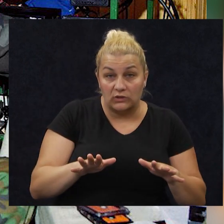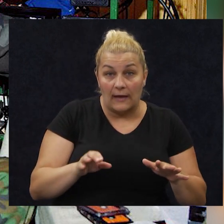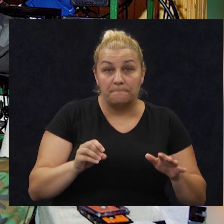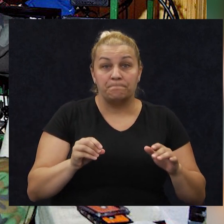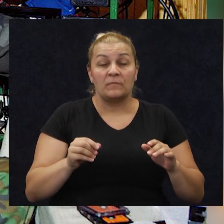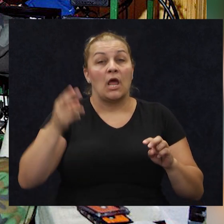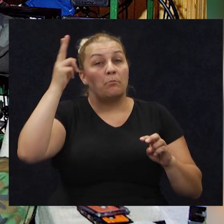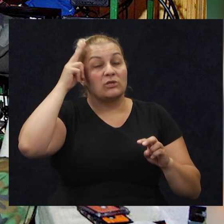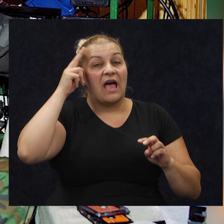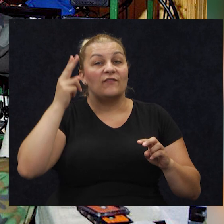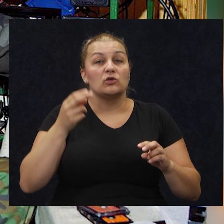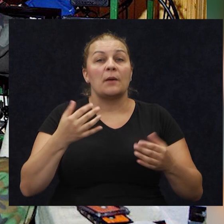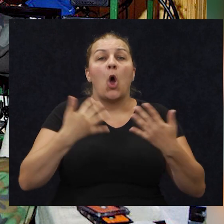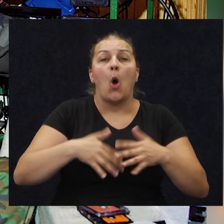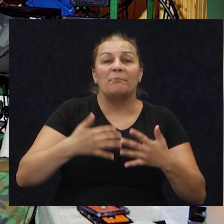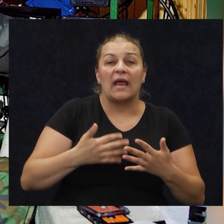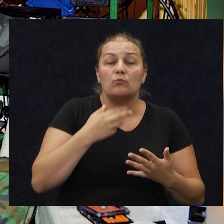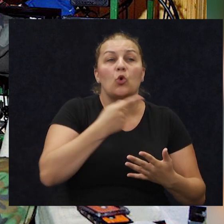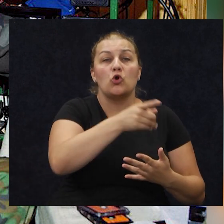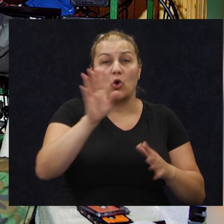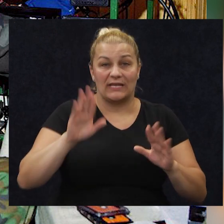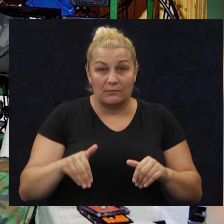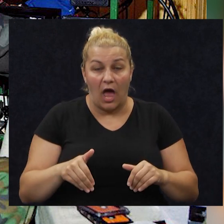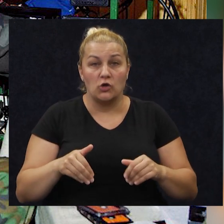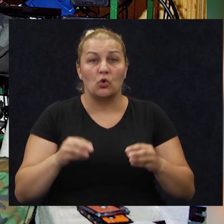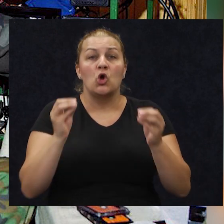Poznaval sam opremu kojom raspolažu, sustave za,